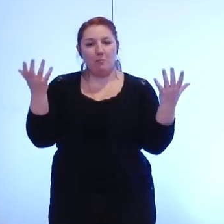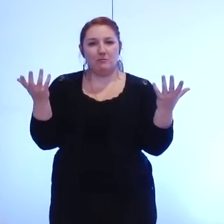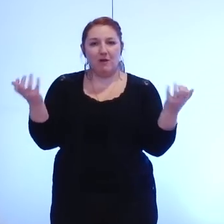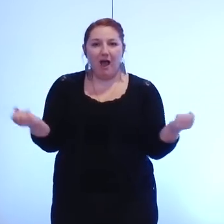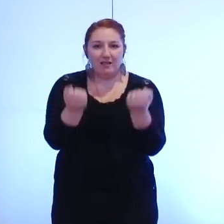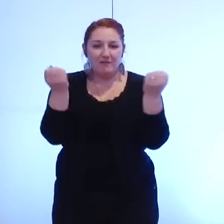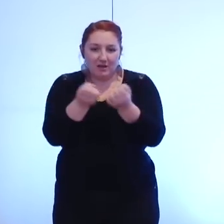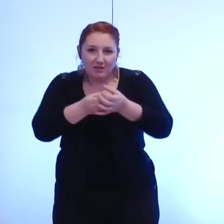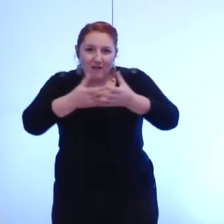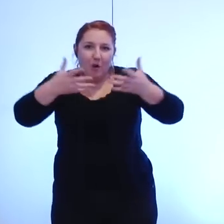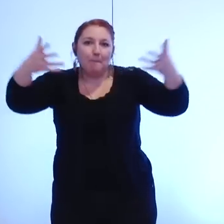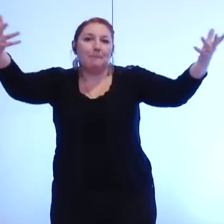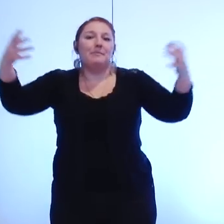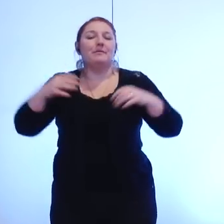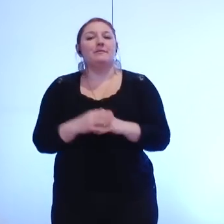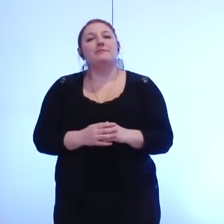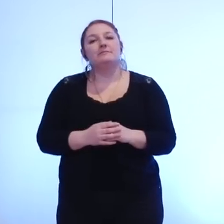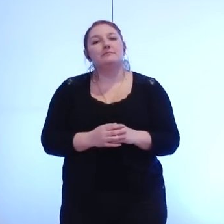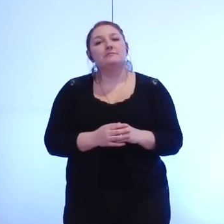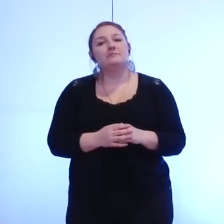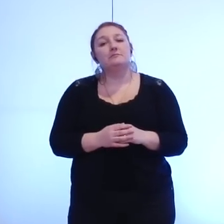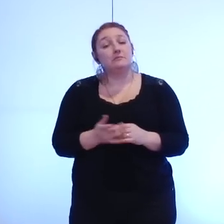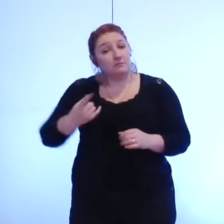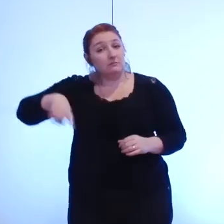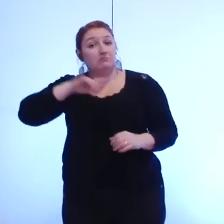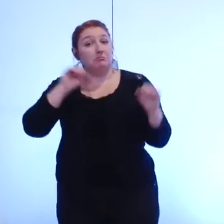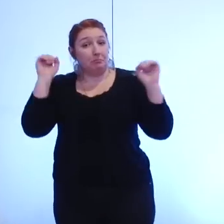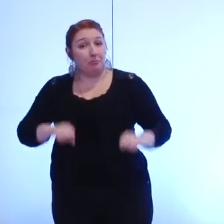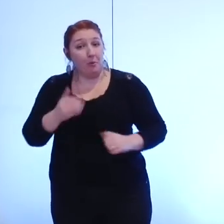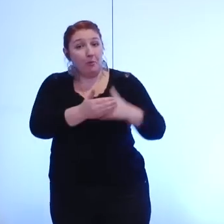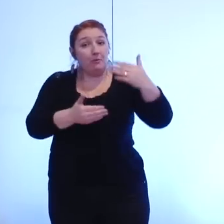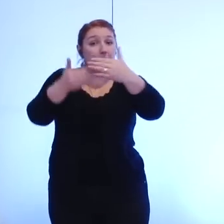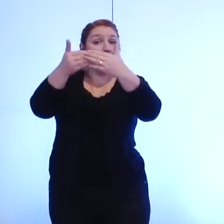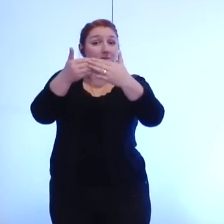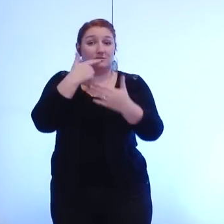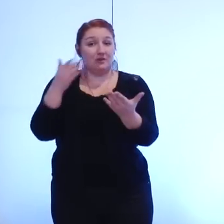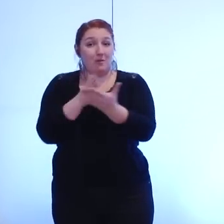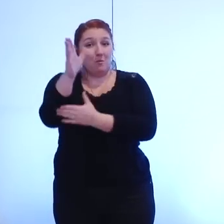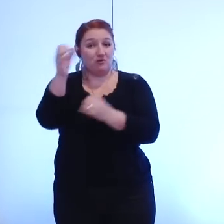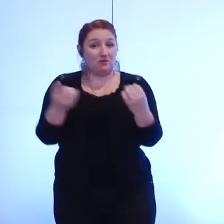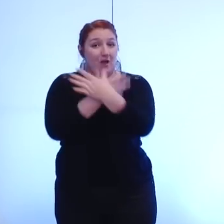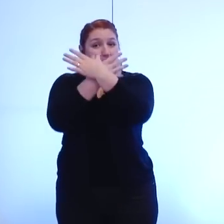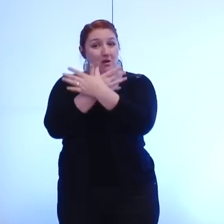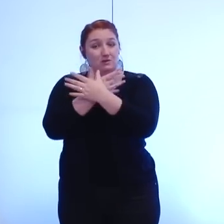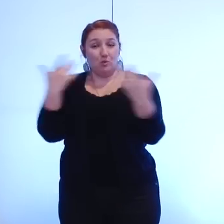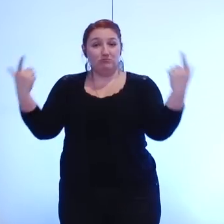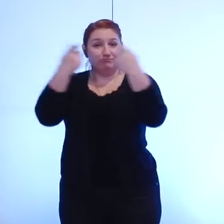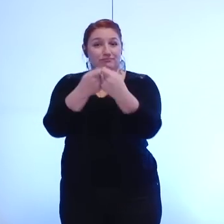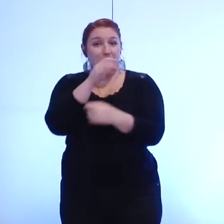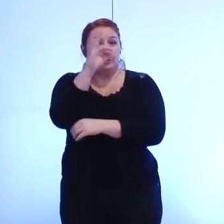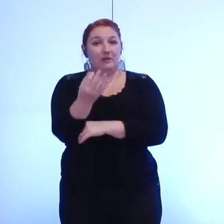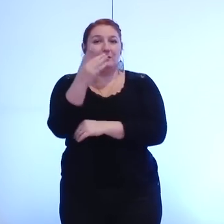finalement fait la colonne vertébrale et le projet de cette agglomération mais ce n'est pas une agglomération